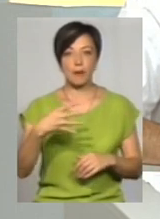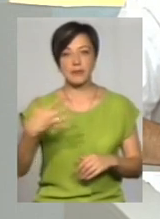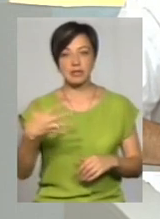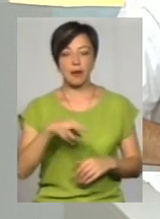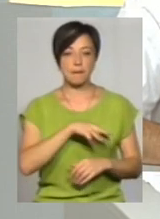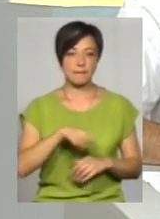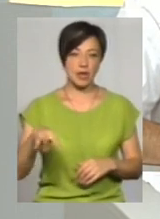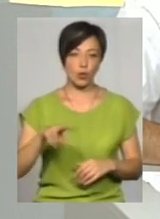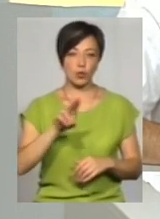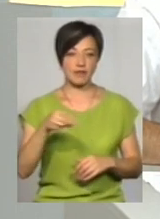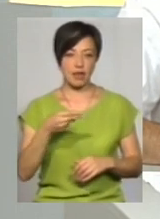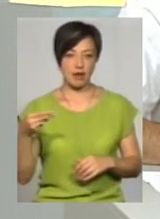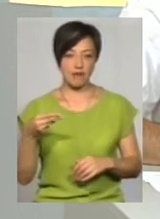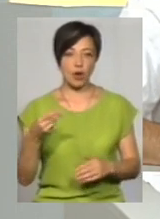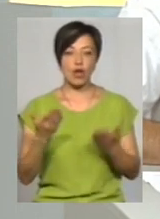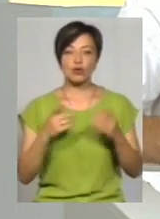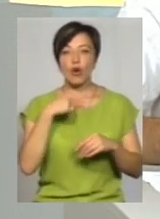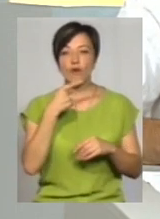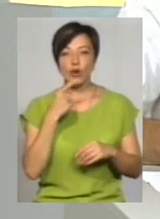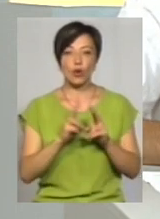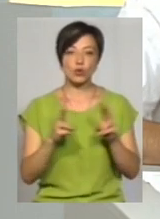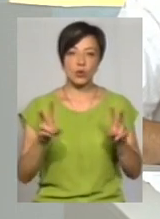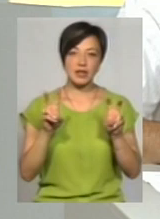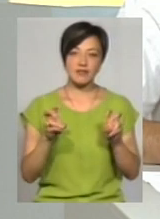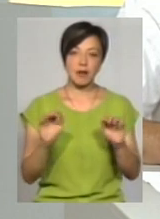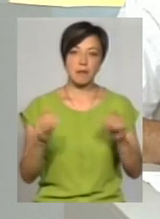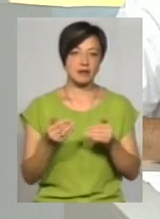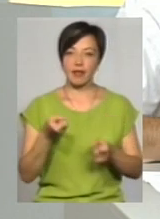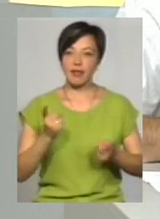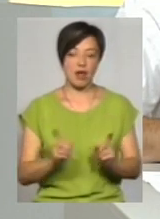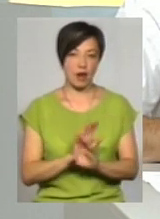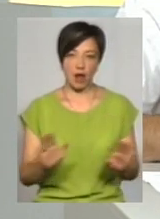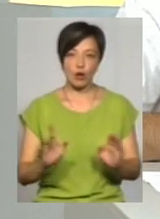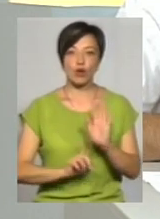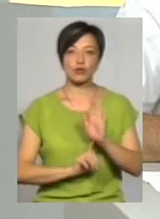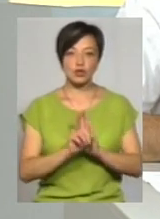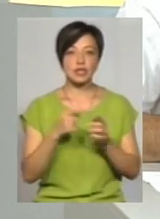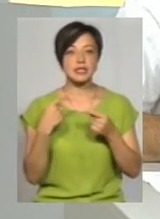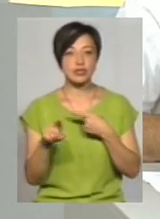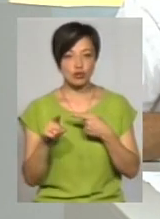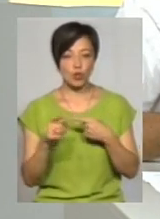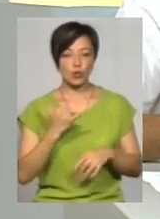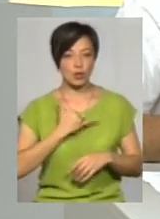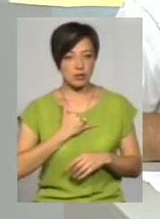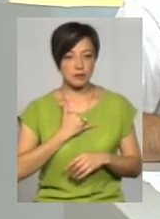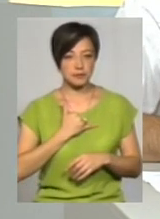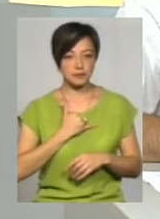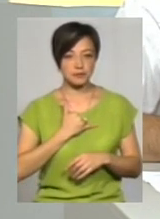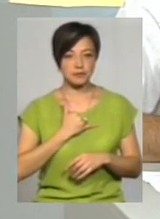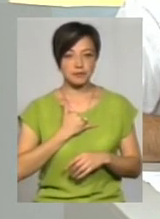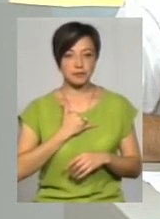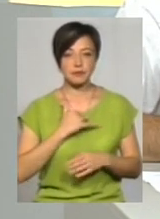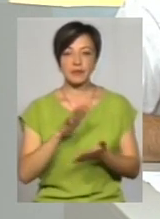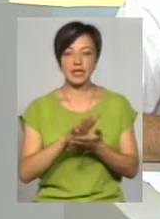мільйонів євро. Якщо хтось називає цифру менше, він нереальний. Ми розпочали з іншого. У нас на